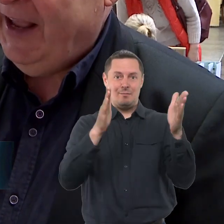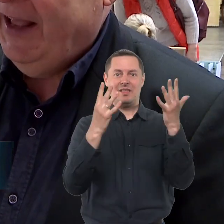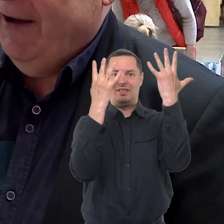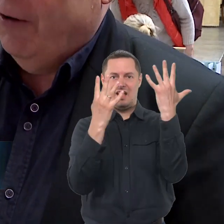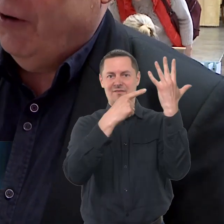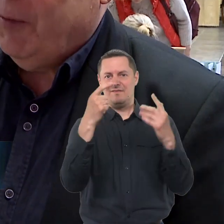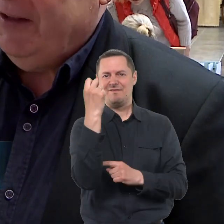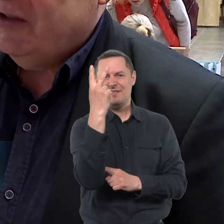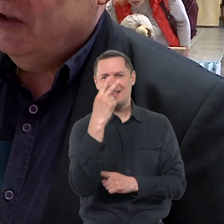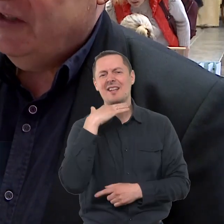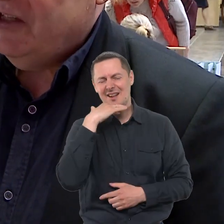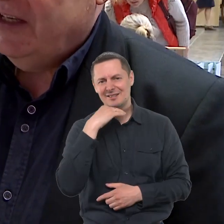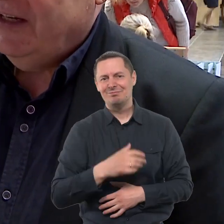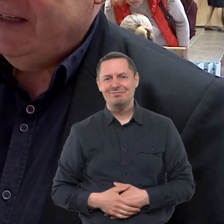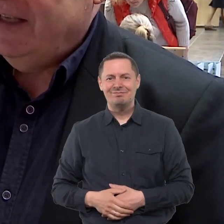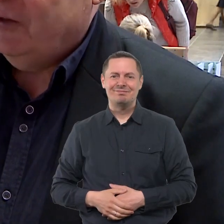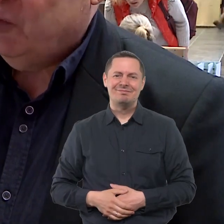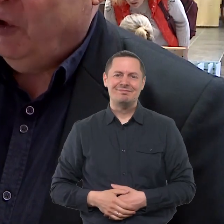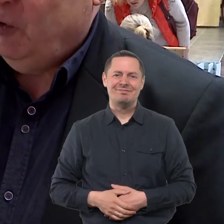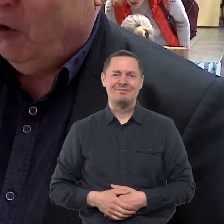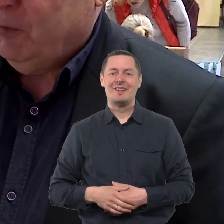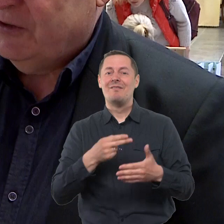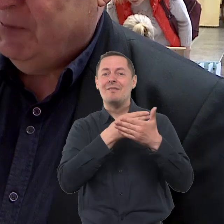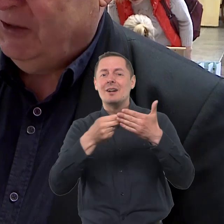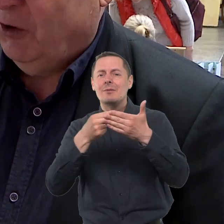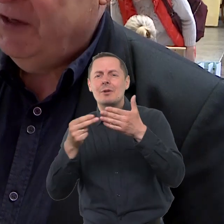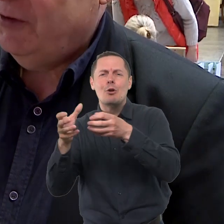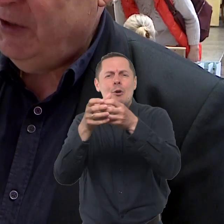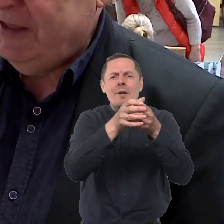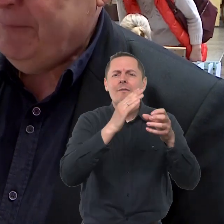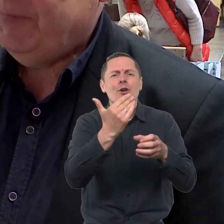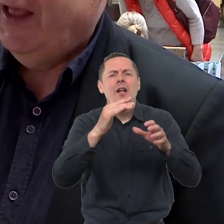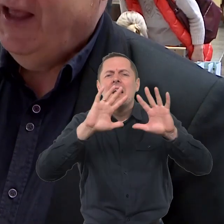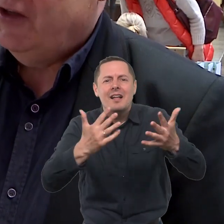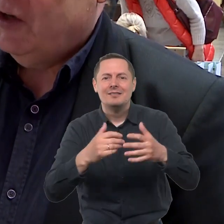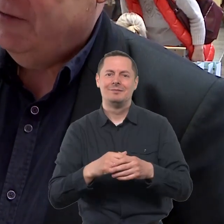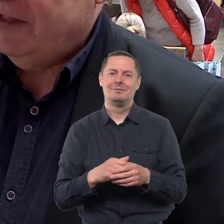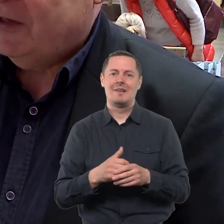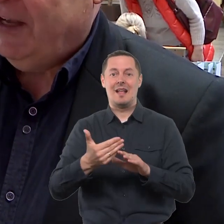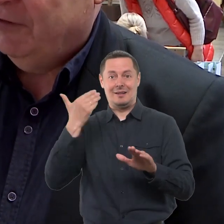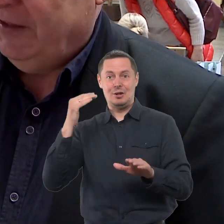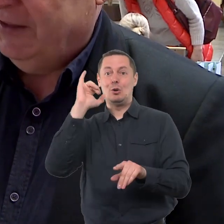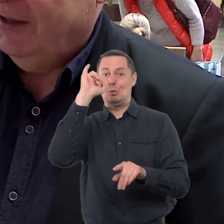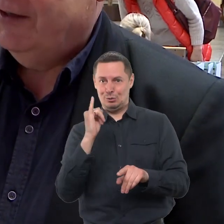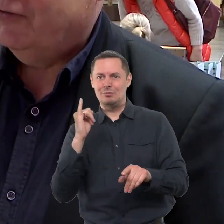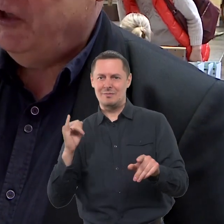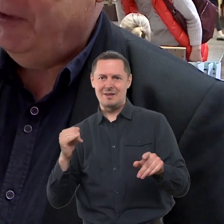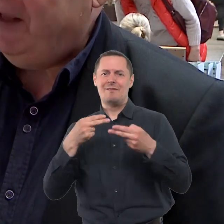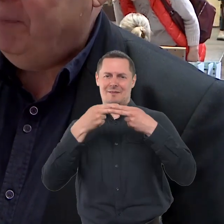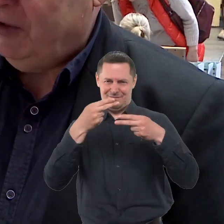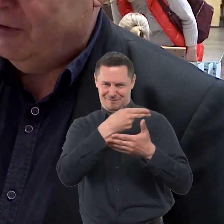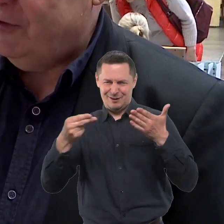pristatinėja. O komandos tos reiškia yra įsteiktos mokinių mokomosios bendrovės rūdienį, jos vystos savo veiklą,